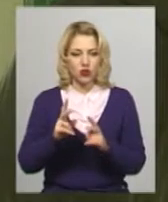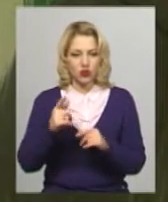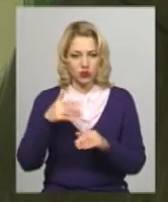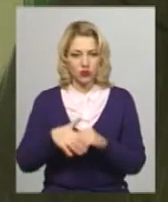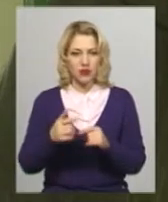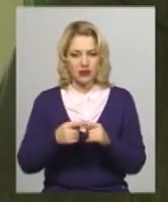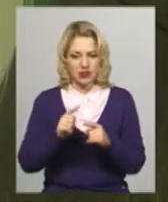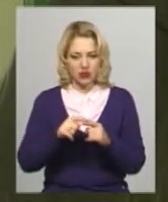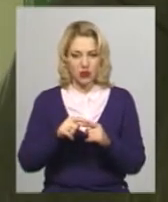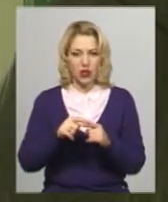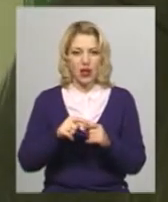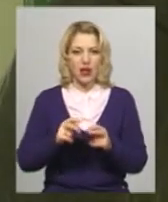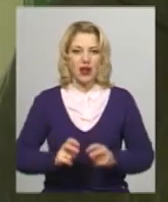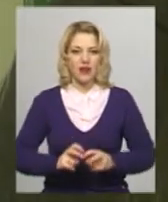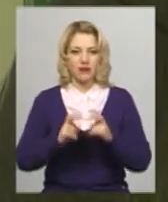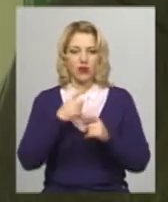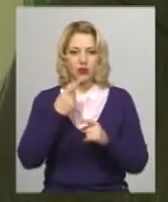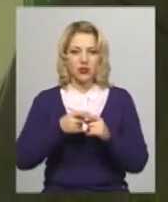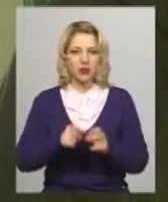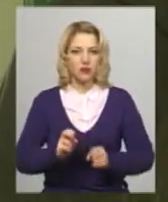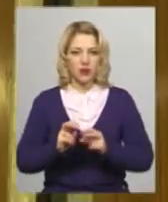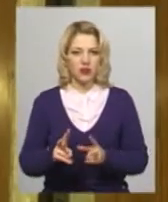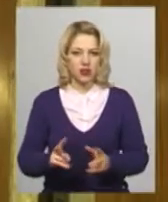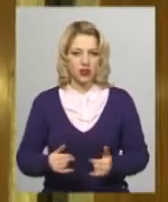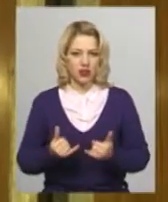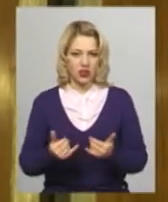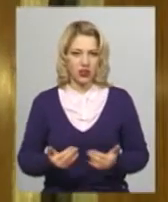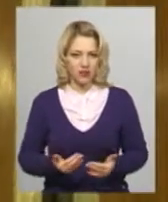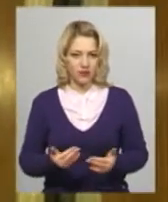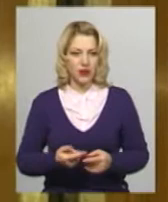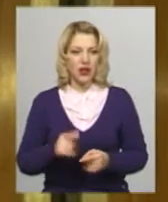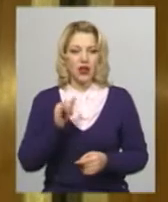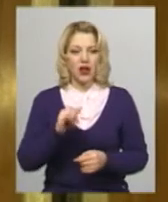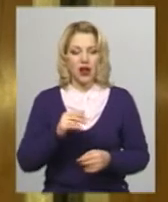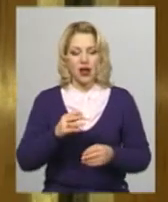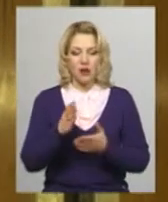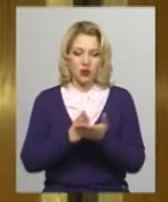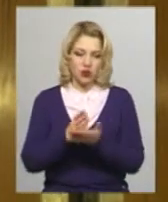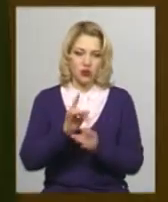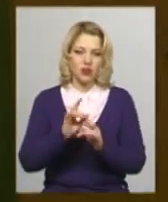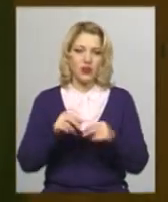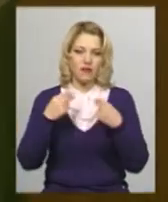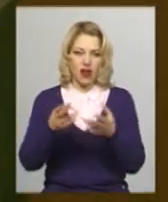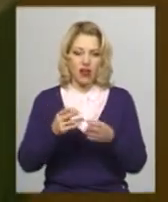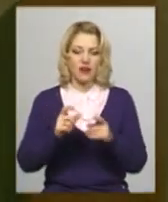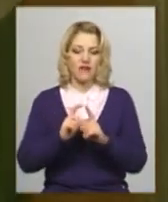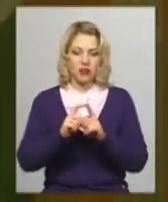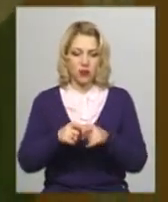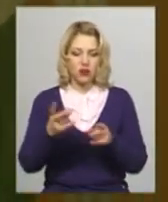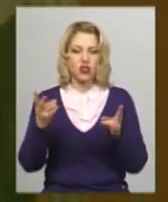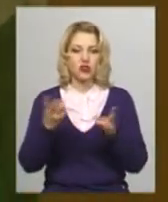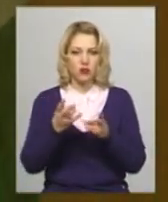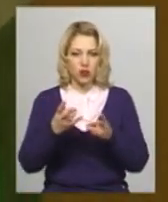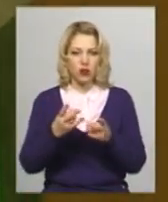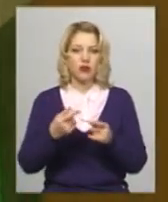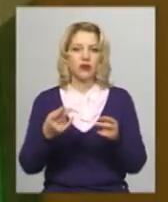на ліфтах, говорять, що це небезпечно сюди їхати. Посадовці давали відповіді про зношеність ліфта та потребу у капітальному ремонті ще